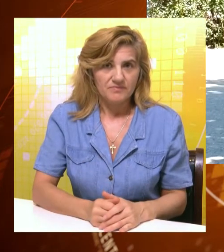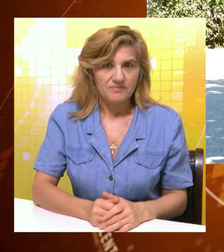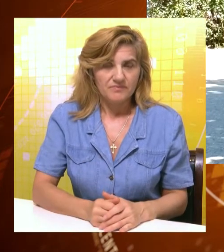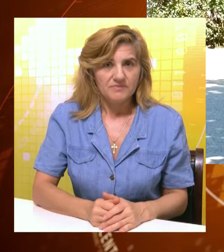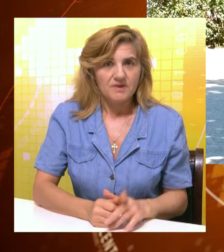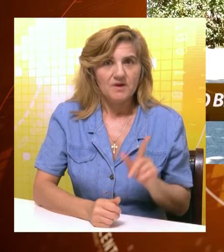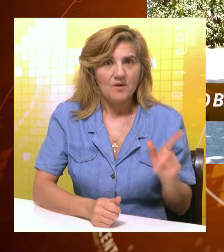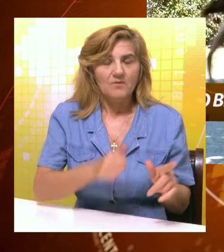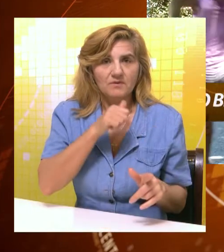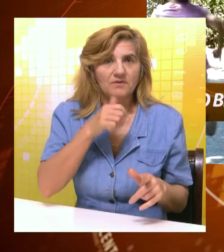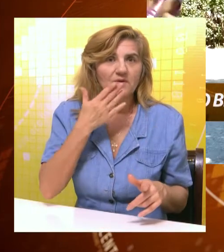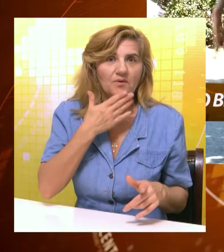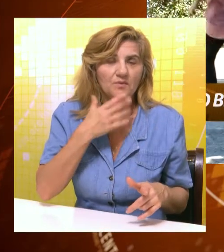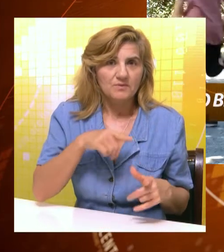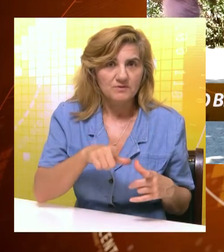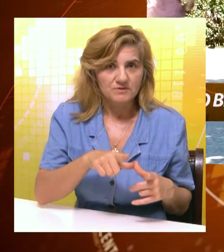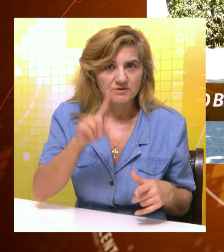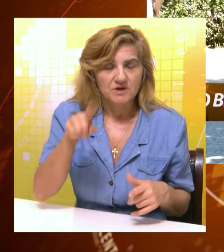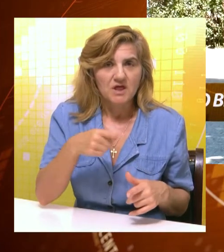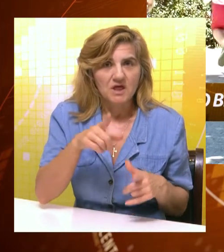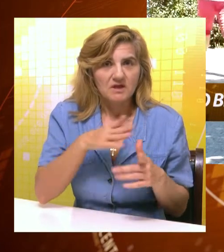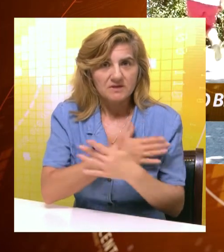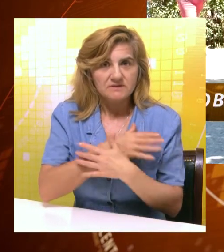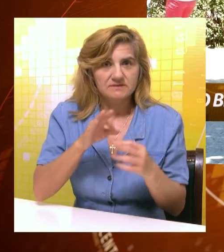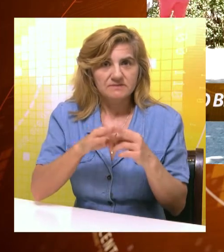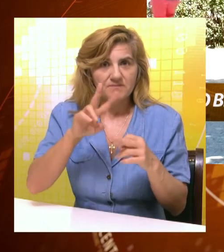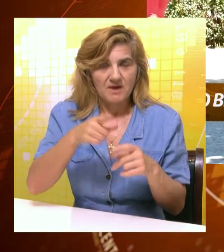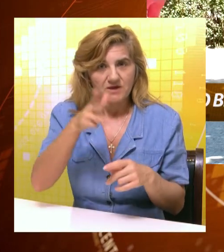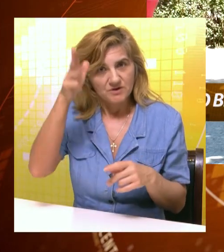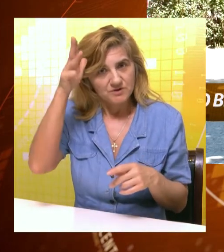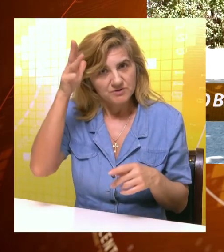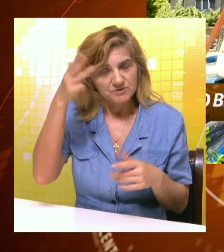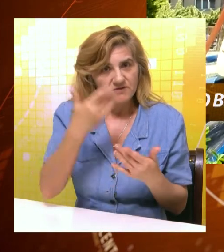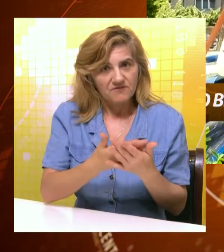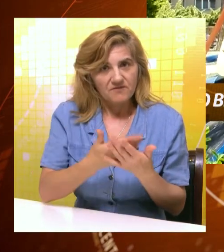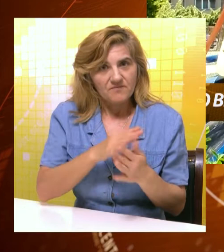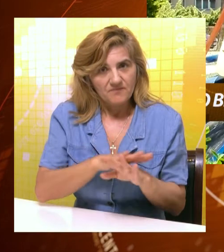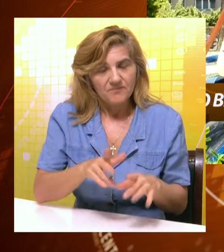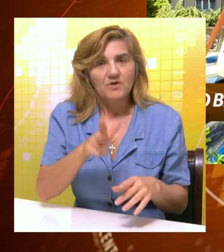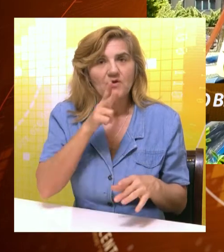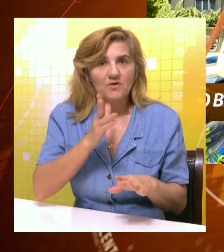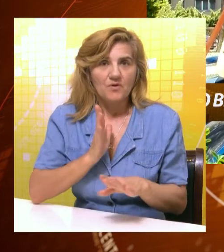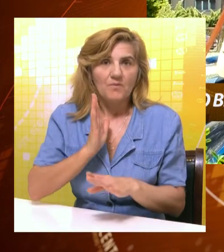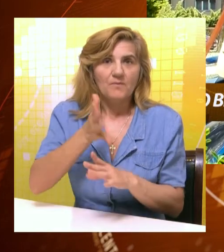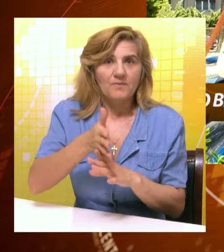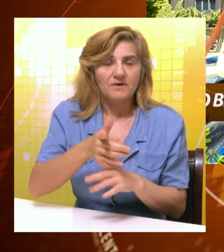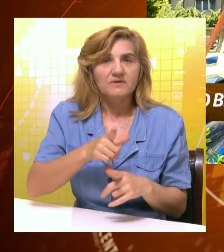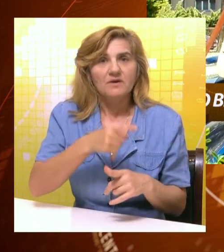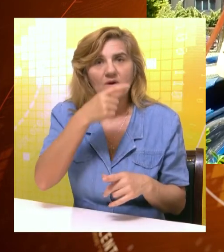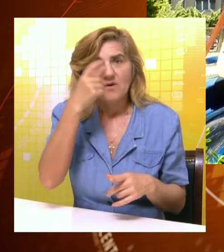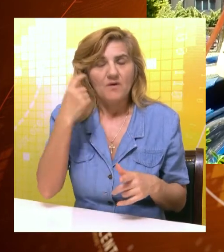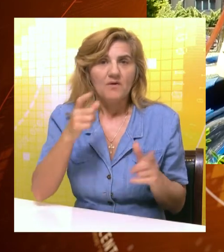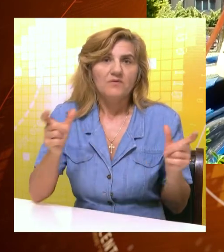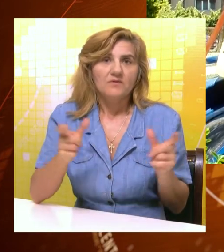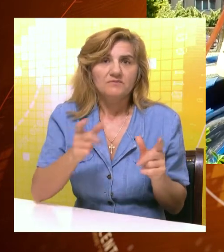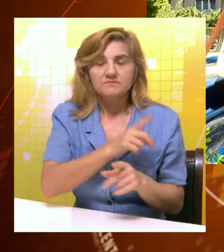Isidora Trkulja je učenica osnovne škola Jovan Jovanović-Zmaj. Završila je četvrti razred, a do upisa u peti, letni raspust